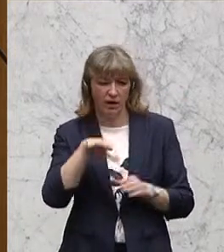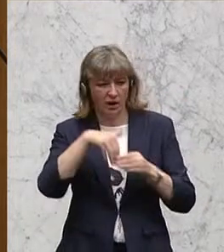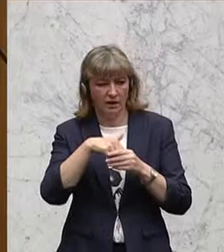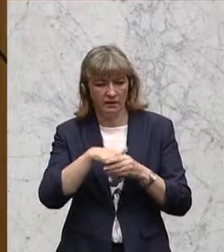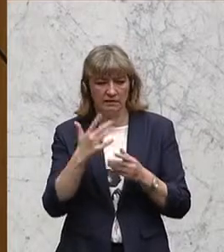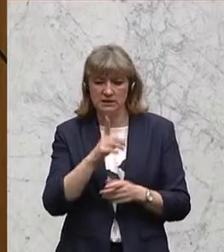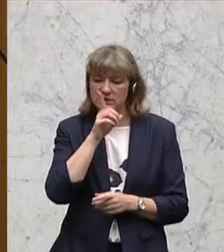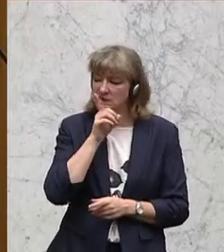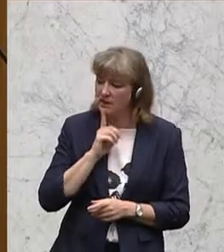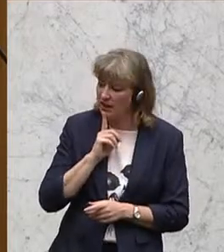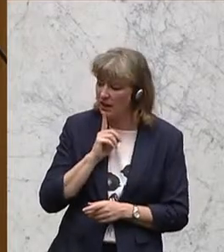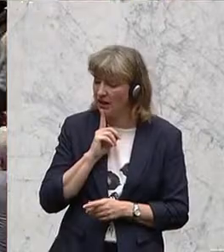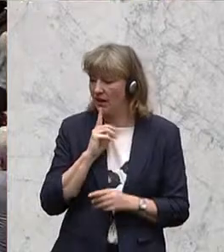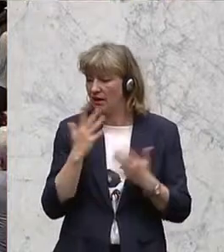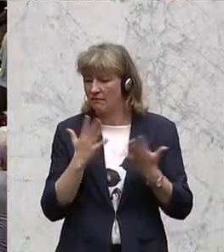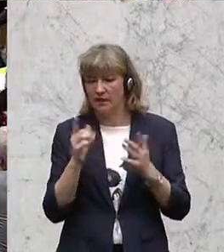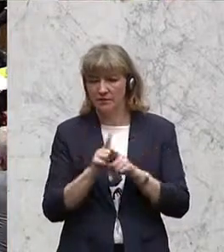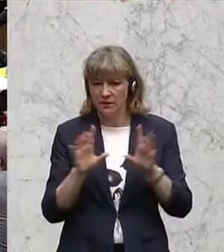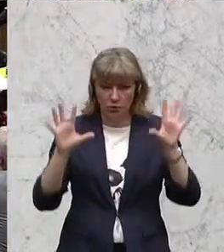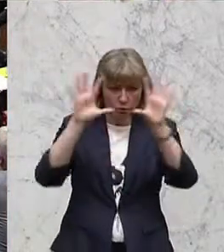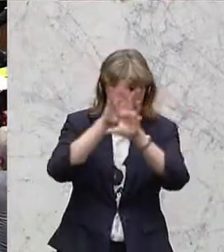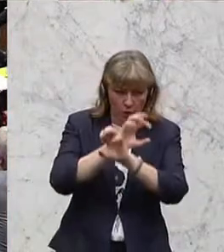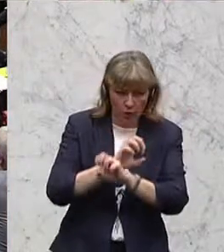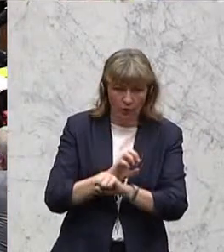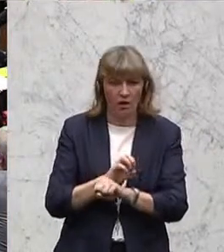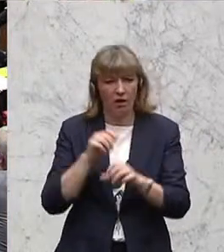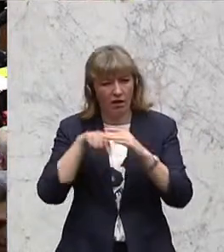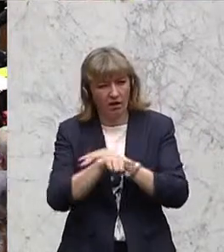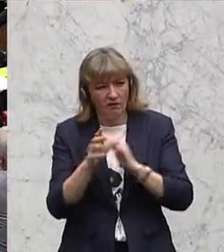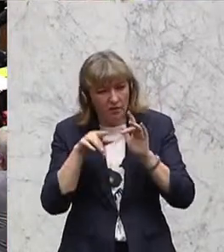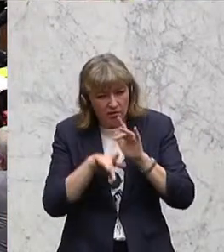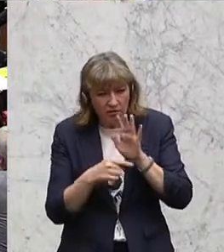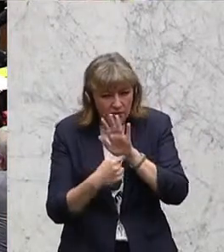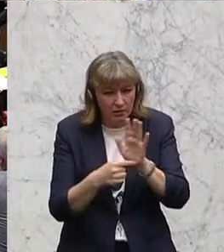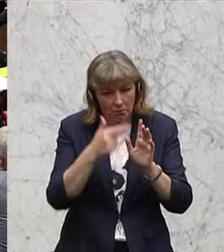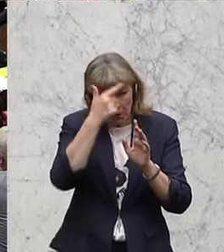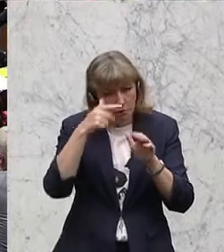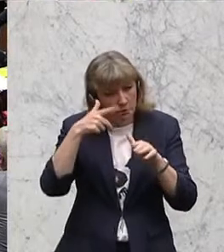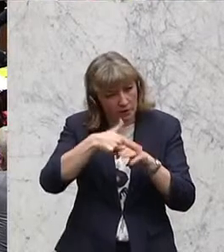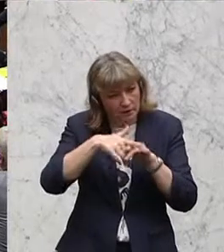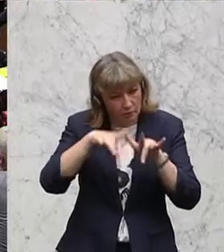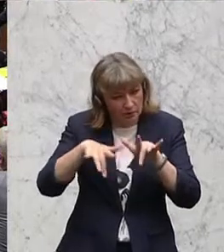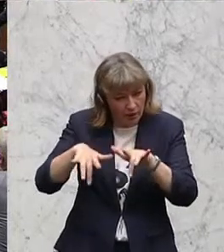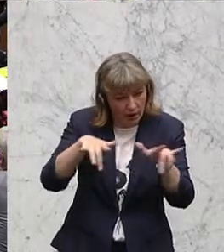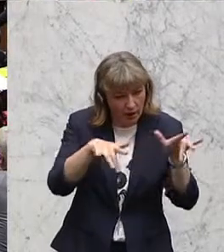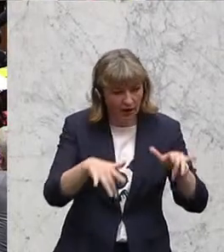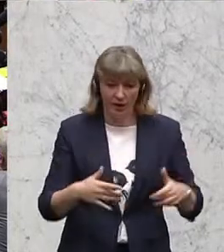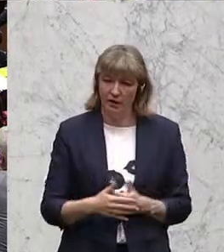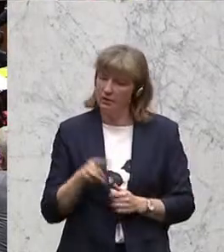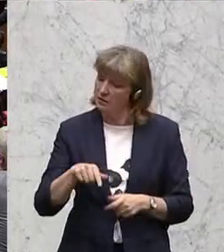die geben und die Dunkeländer sind, die menschliche Behinderung. Da muss ich einen